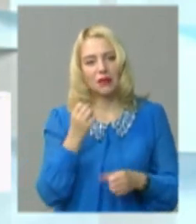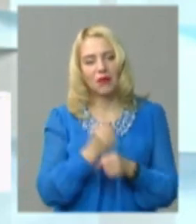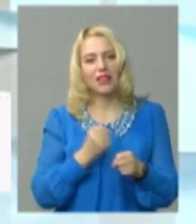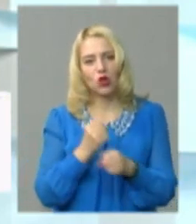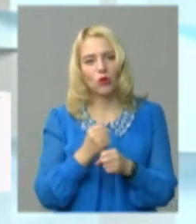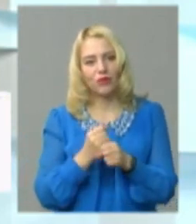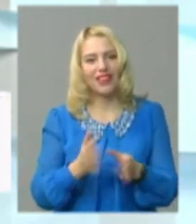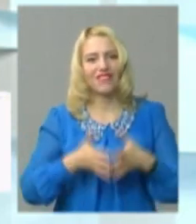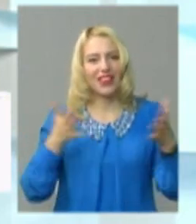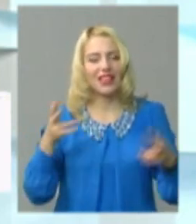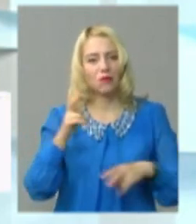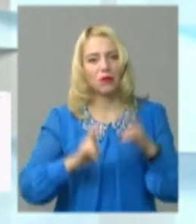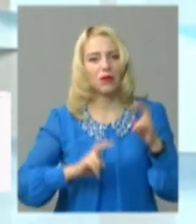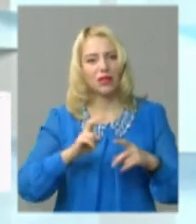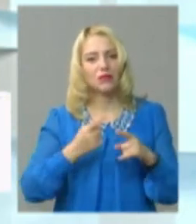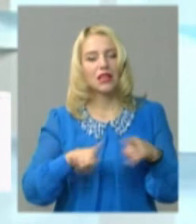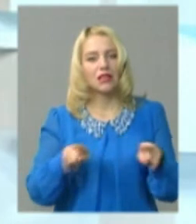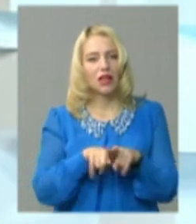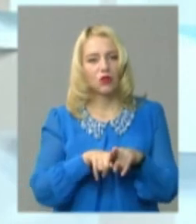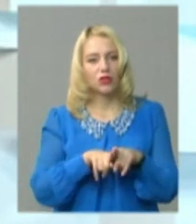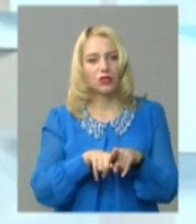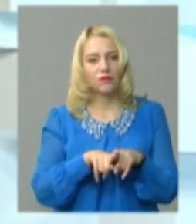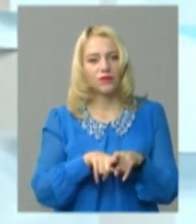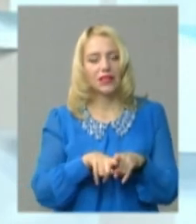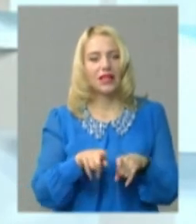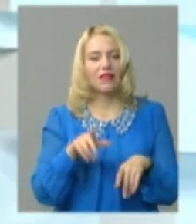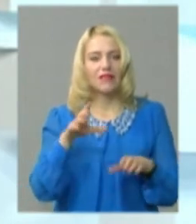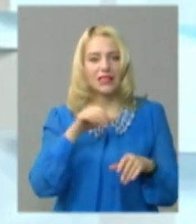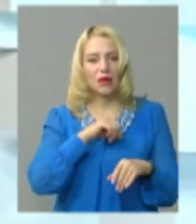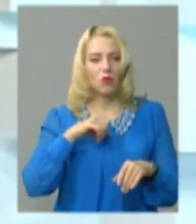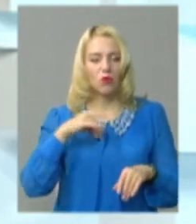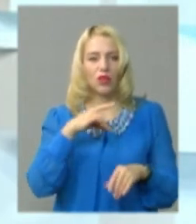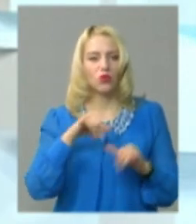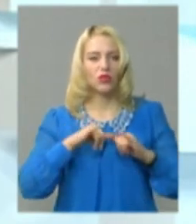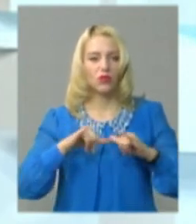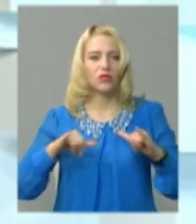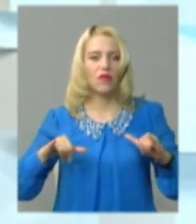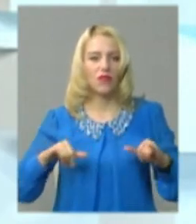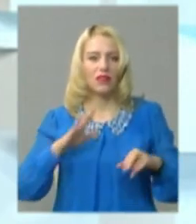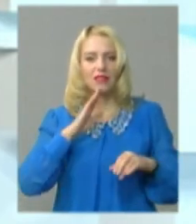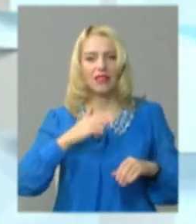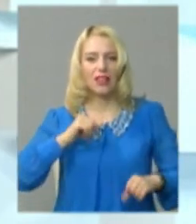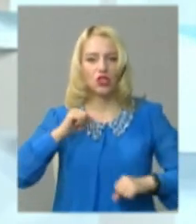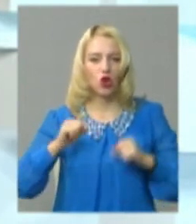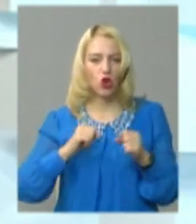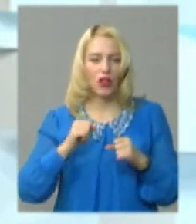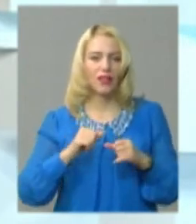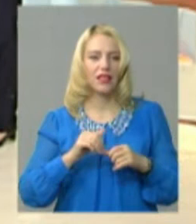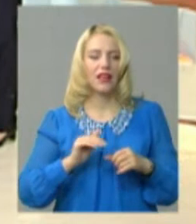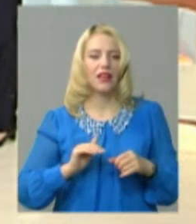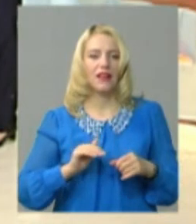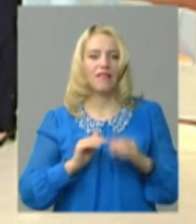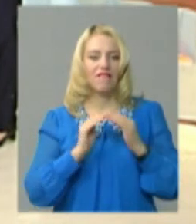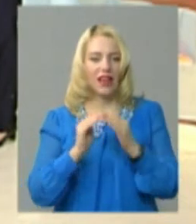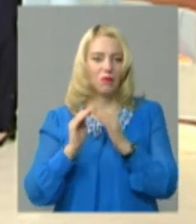переробних великих підприємства. І також в самому районі розвиваються наші колеги, фермери, які